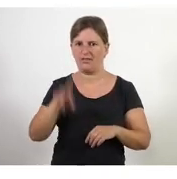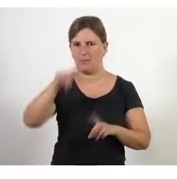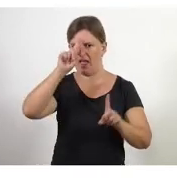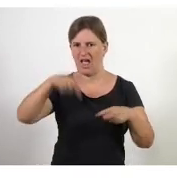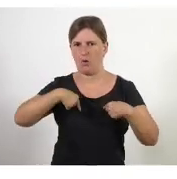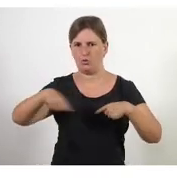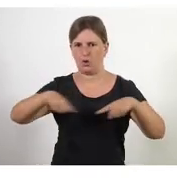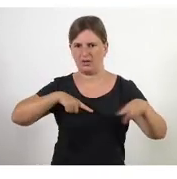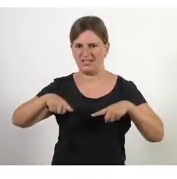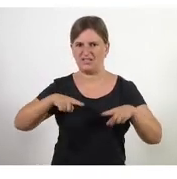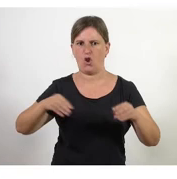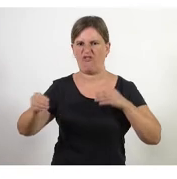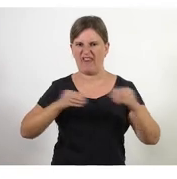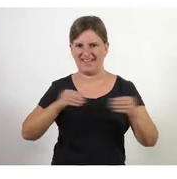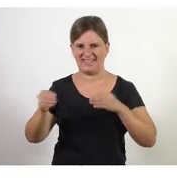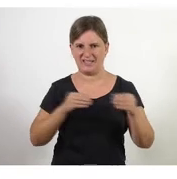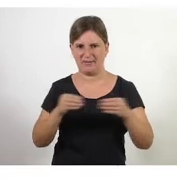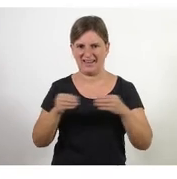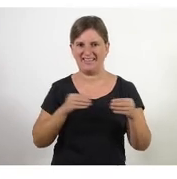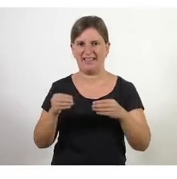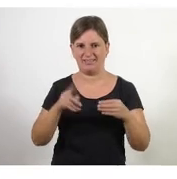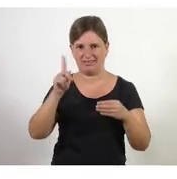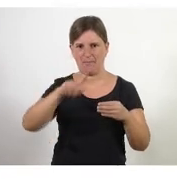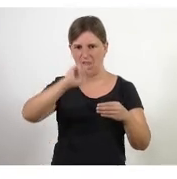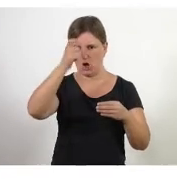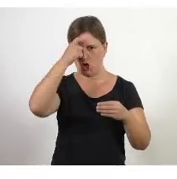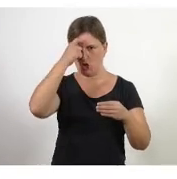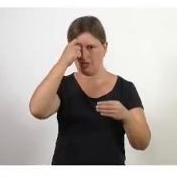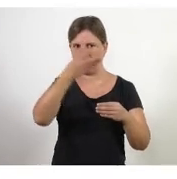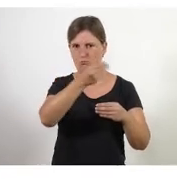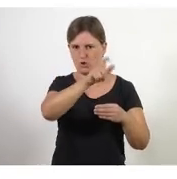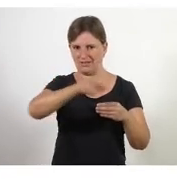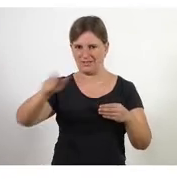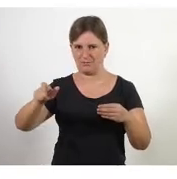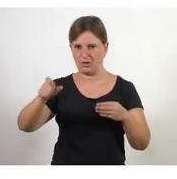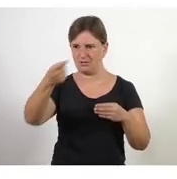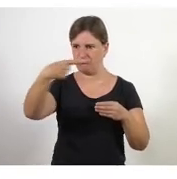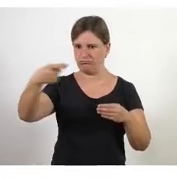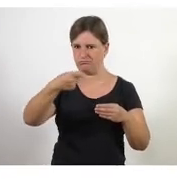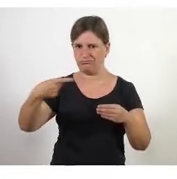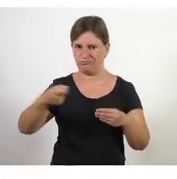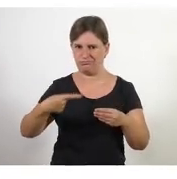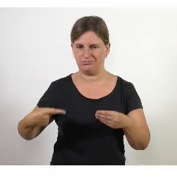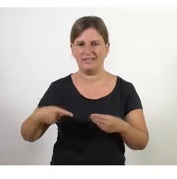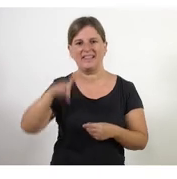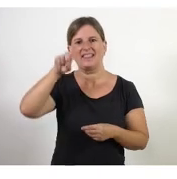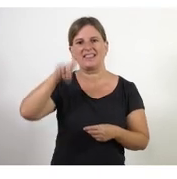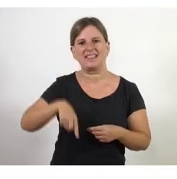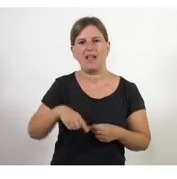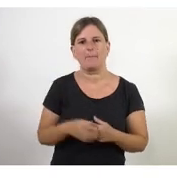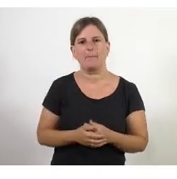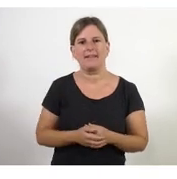autoorganització i flexibilitat han estat dos dels conceptes que moltes de les persones han anat comentant i després també